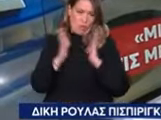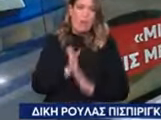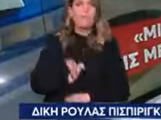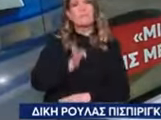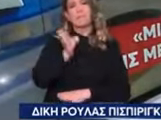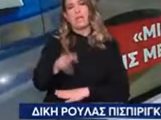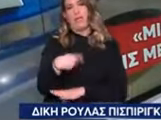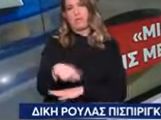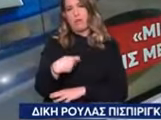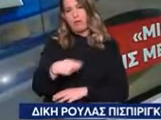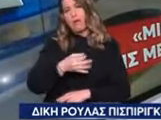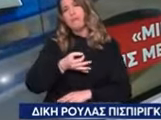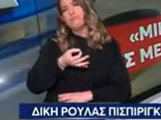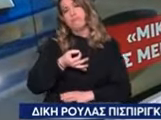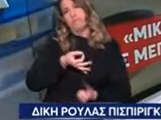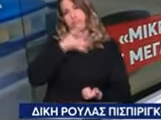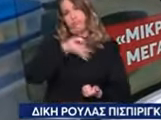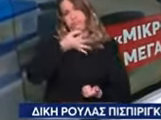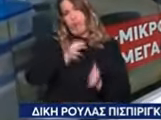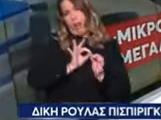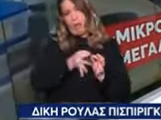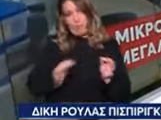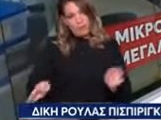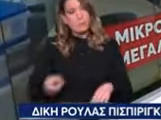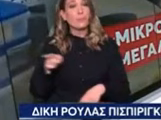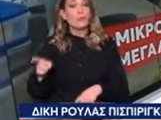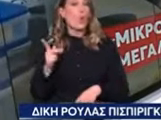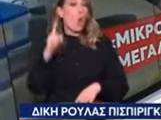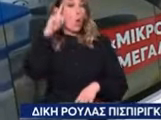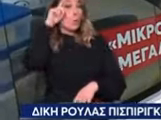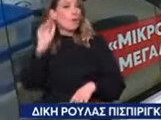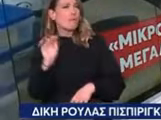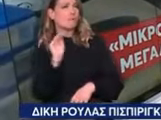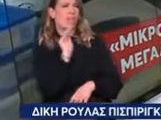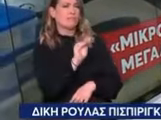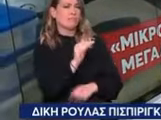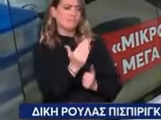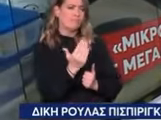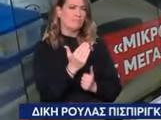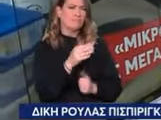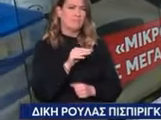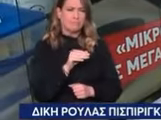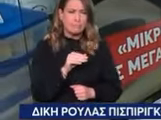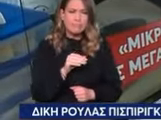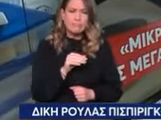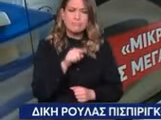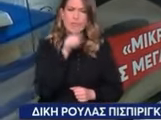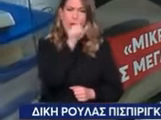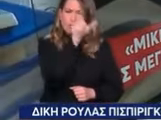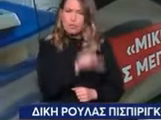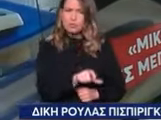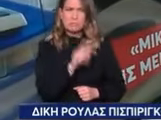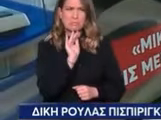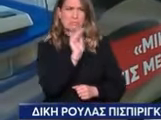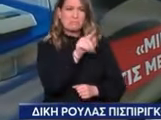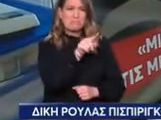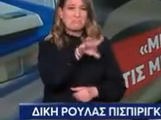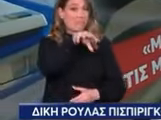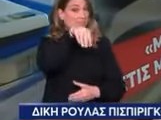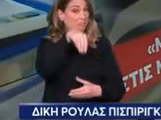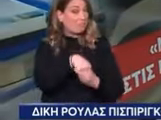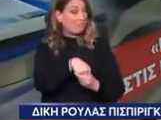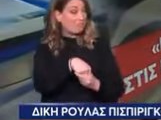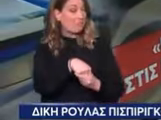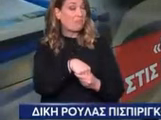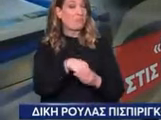δικηγόρο, τον κύριο Κουγέα, που υπερασπίζεται την κατηγορούμενη, ερωτήσεις που αφορούσαν στο αν εκείνος είναι επισπεύδων για να γίνονται